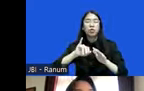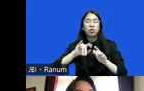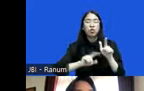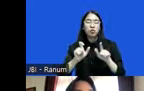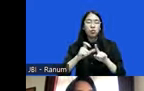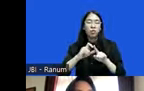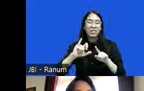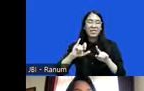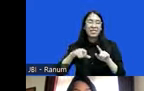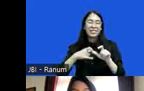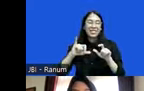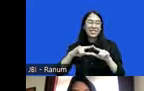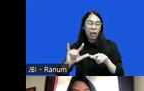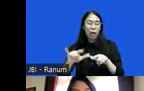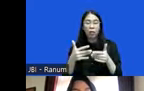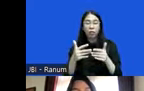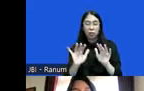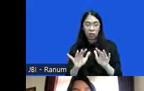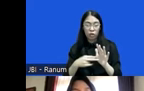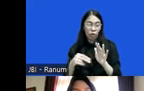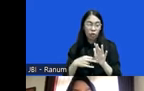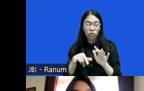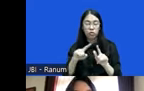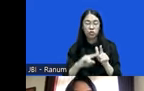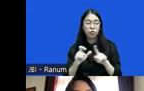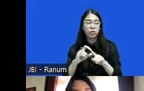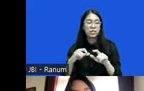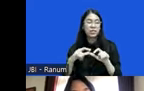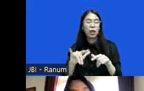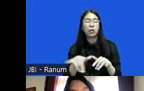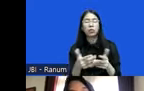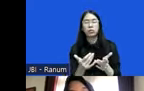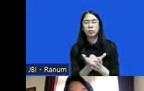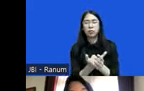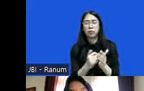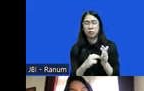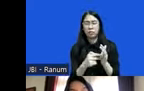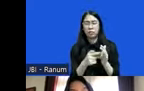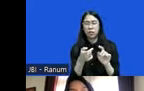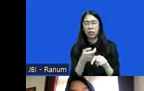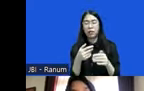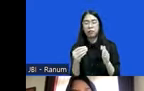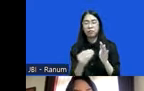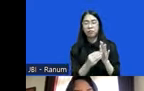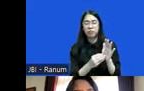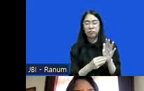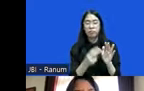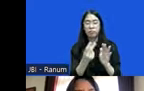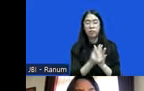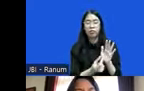persoalan yang kedua dari definisi keadilan restoratif yang dicatumkan di dalam RUU Polri itu sendiri karena